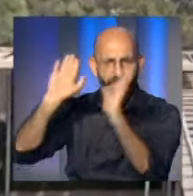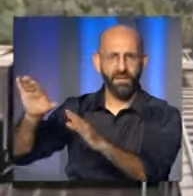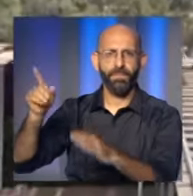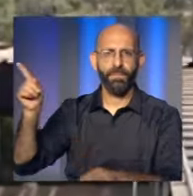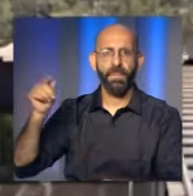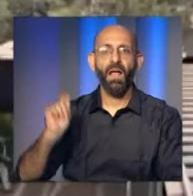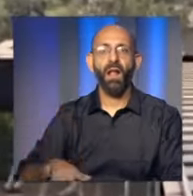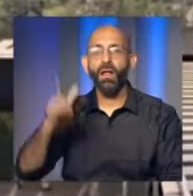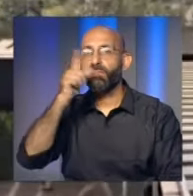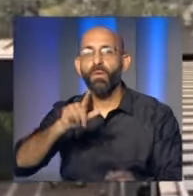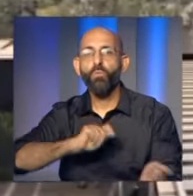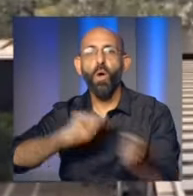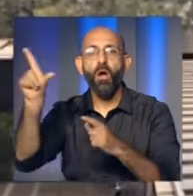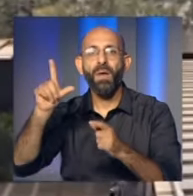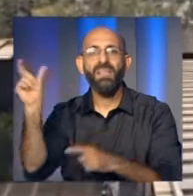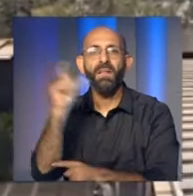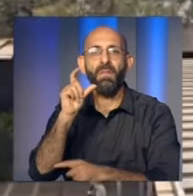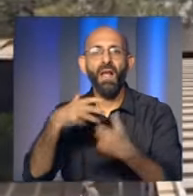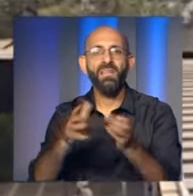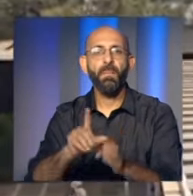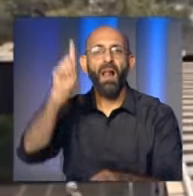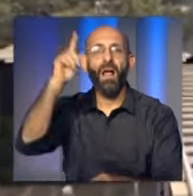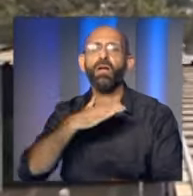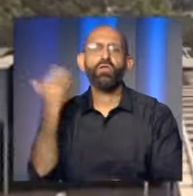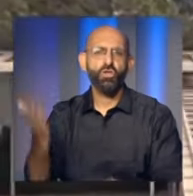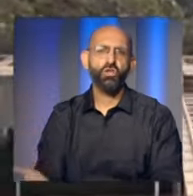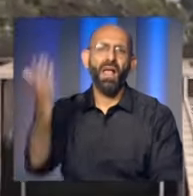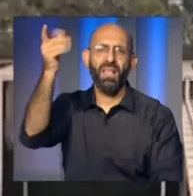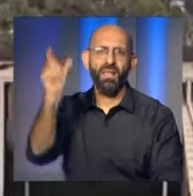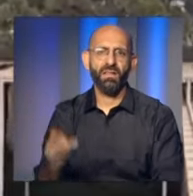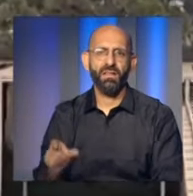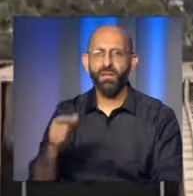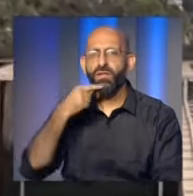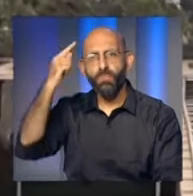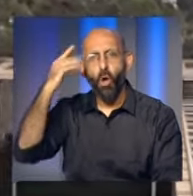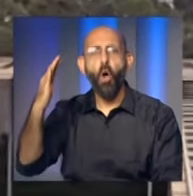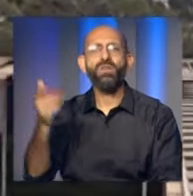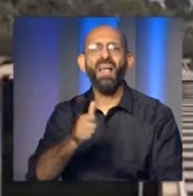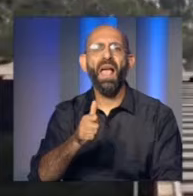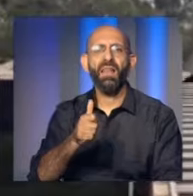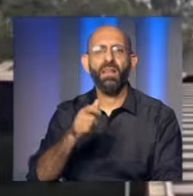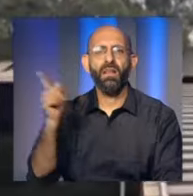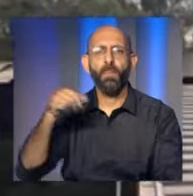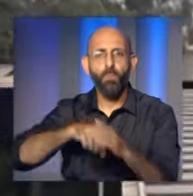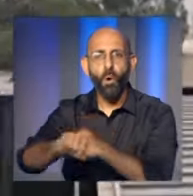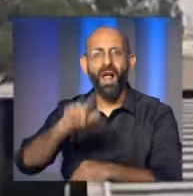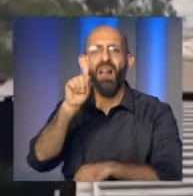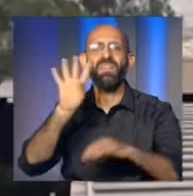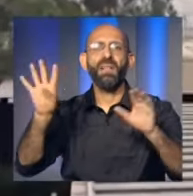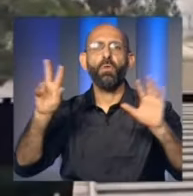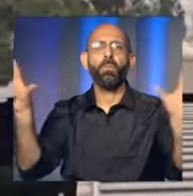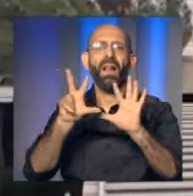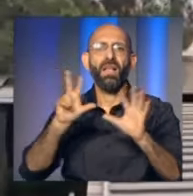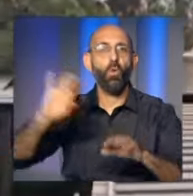واندلاع حريق قبير في المقر المقاومة الإسلامية زفت مساء الشهيد حسين أحمد ناصر الدين سراج